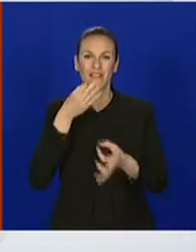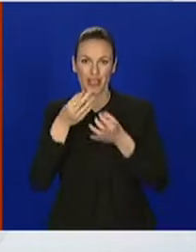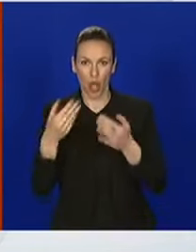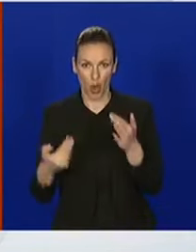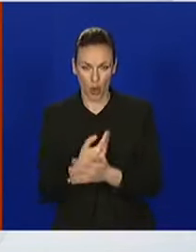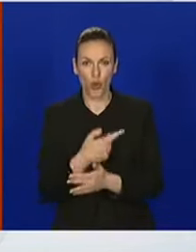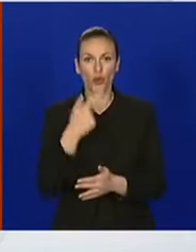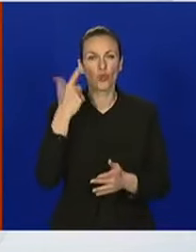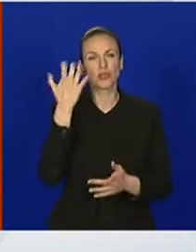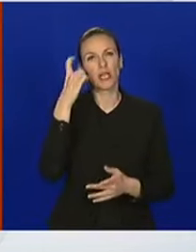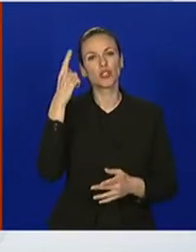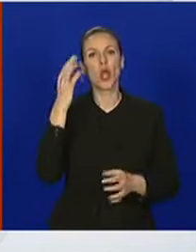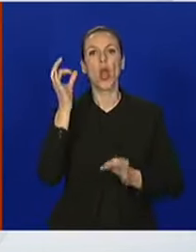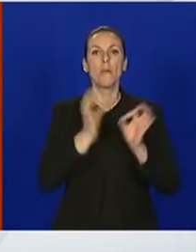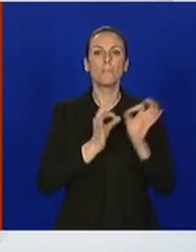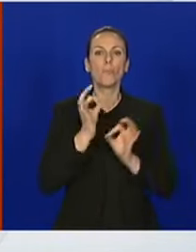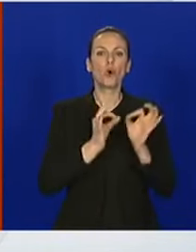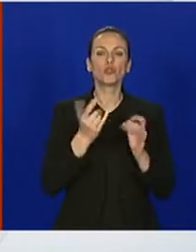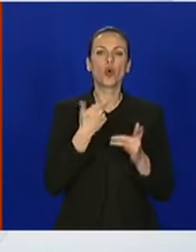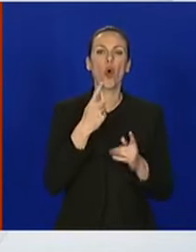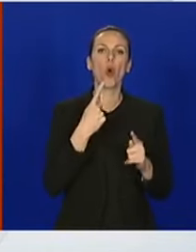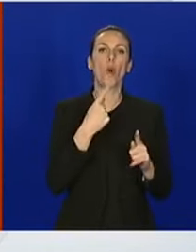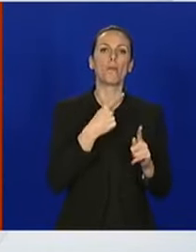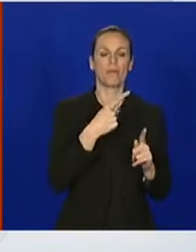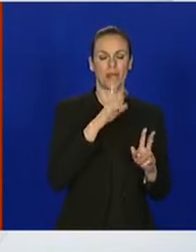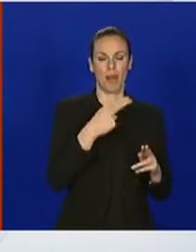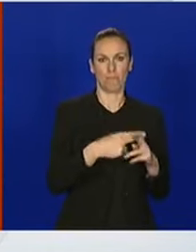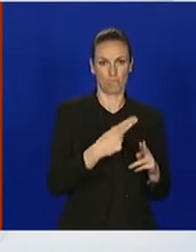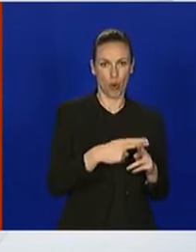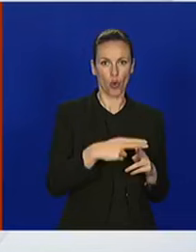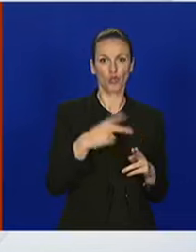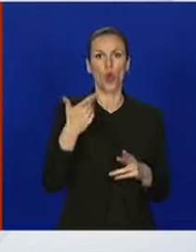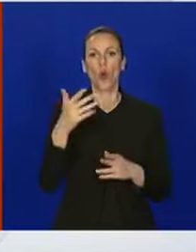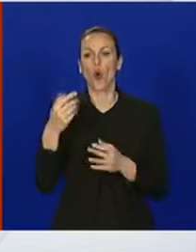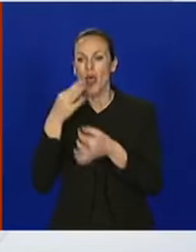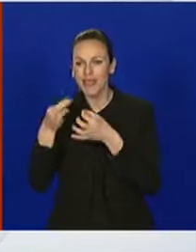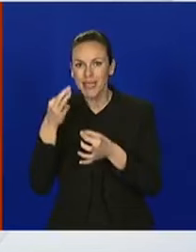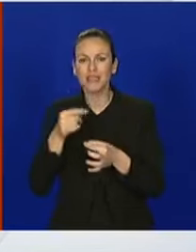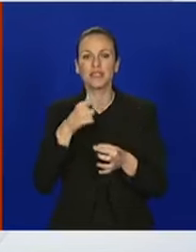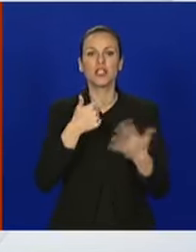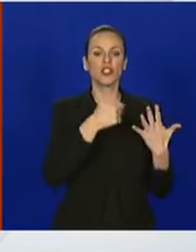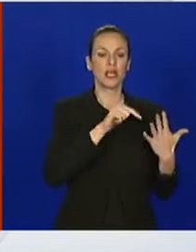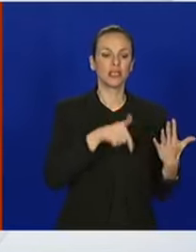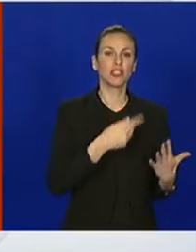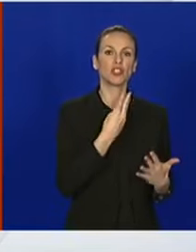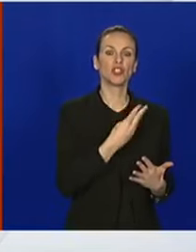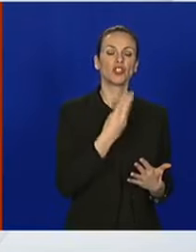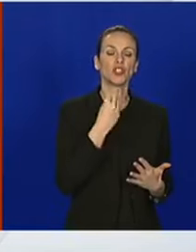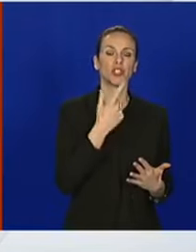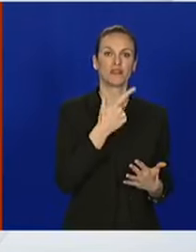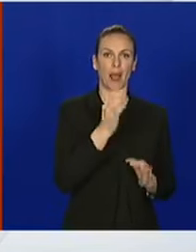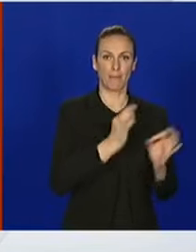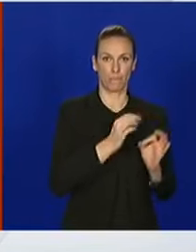daje postotak pozitivnih nalasa u odnosu na broj izrađenih od 6,42%.